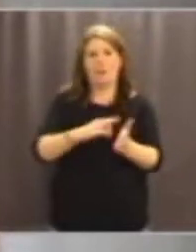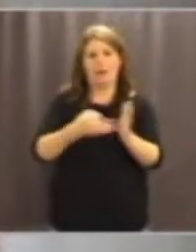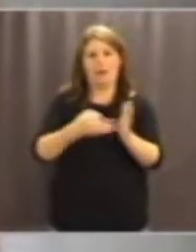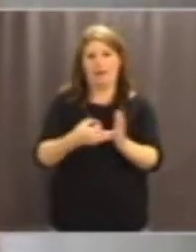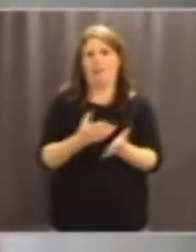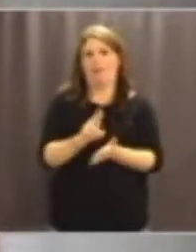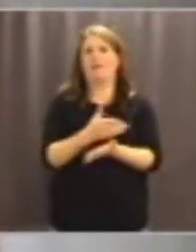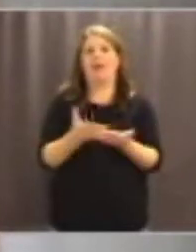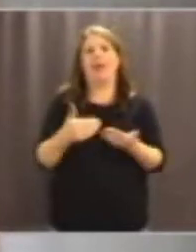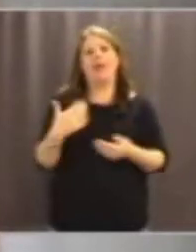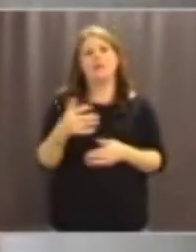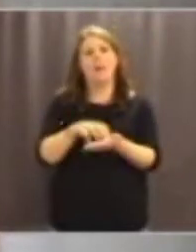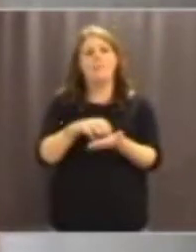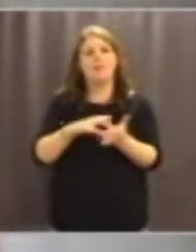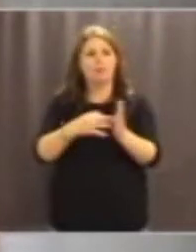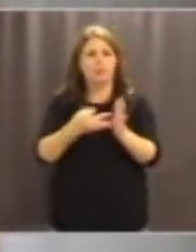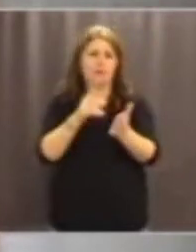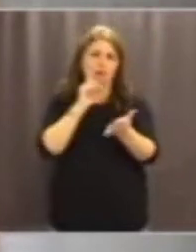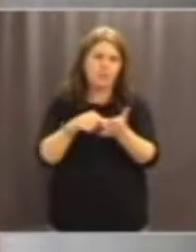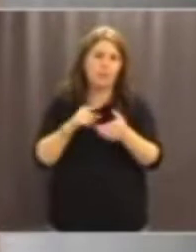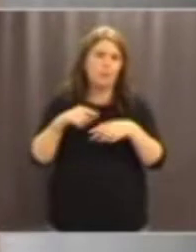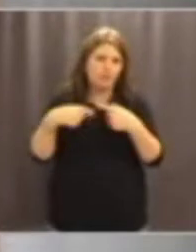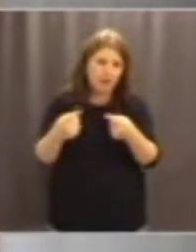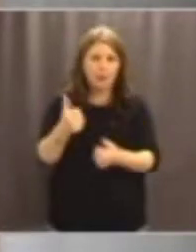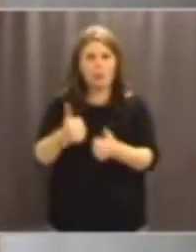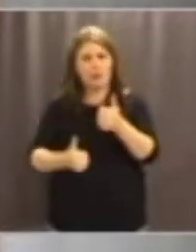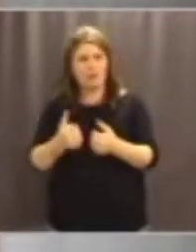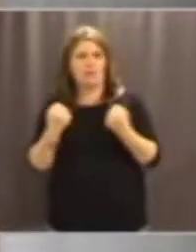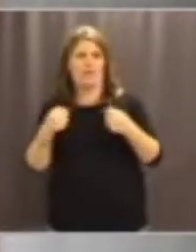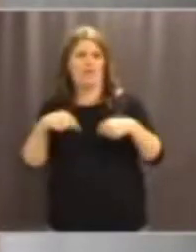samhällsbyggnadsprojekt för utveckling och konkurrenskraft i Sverige